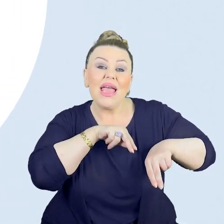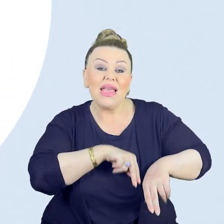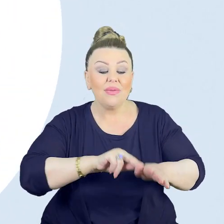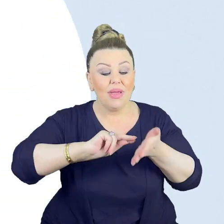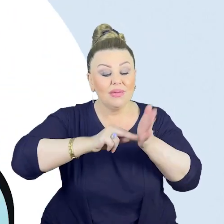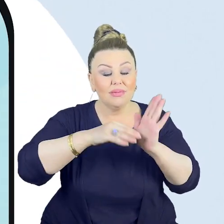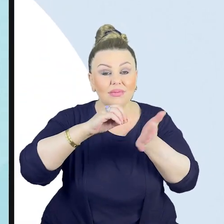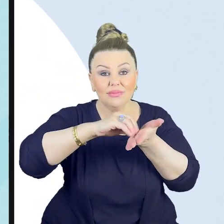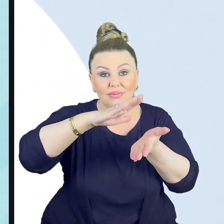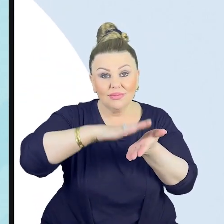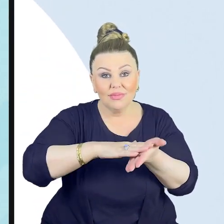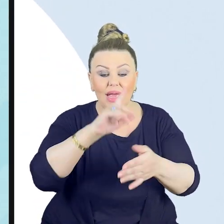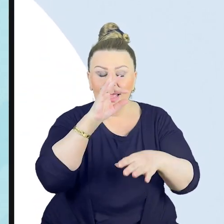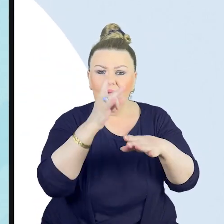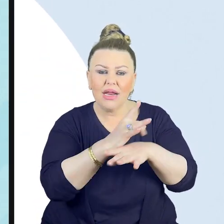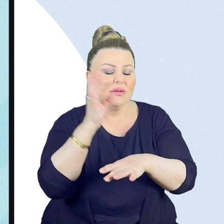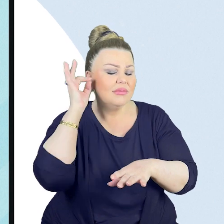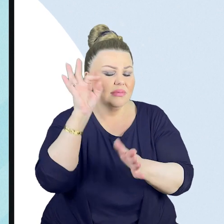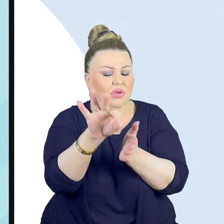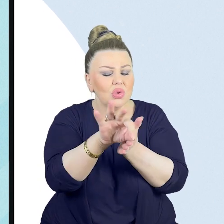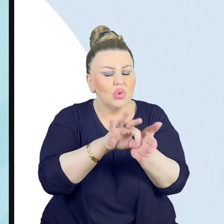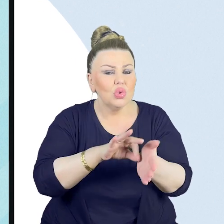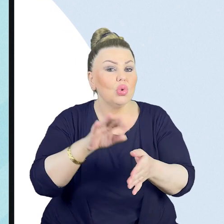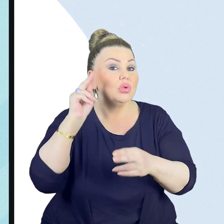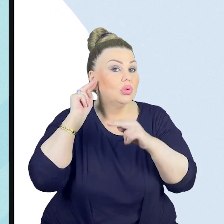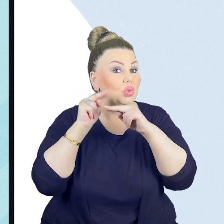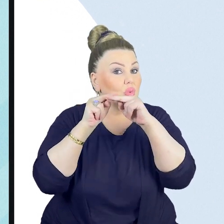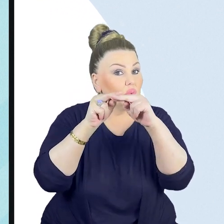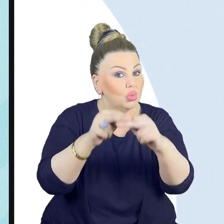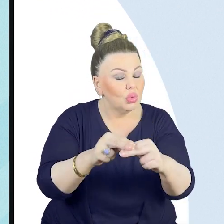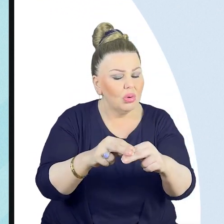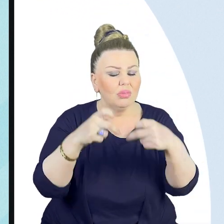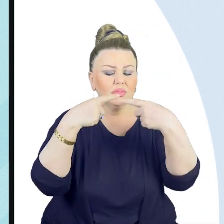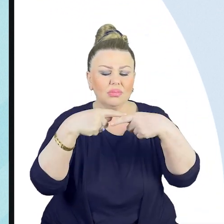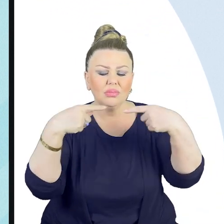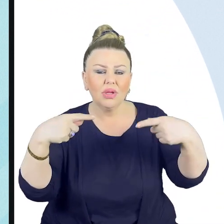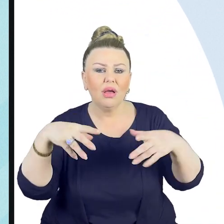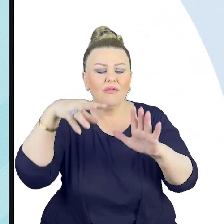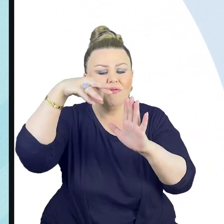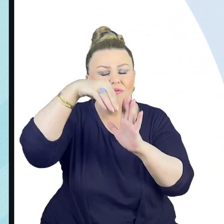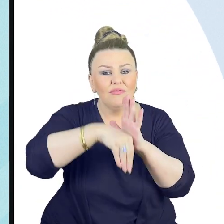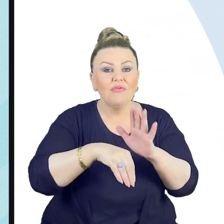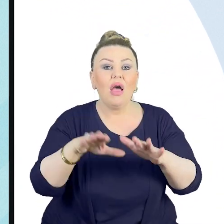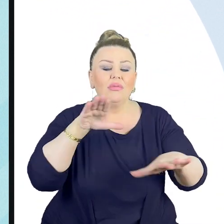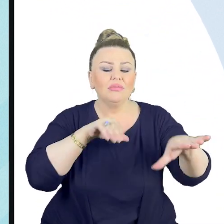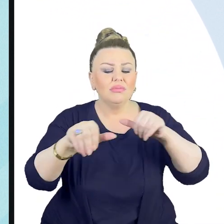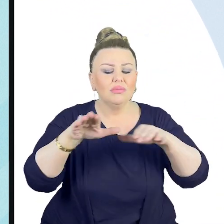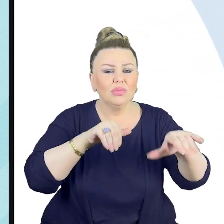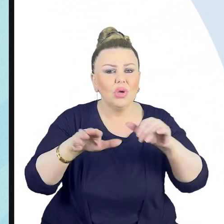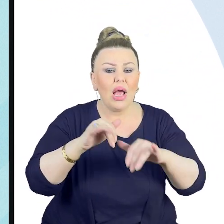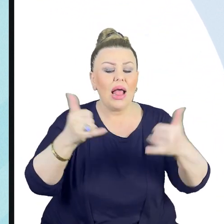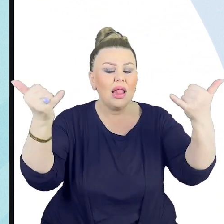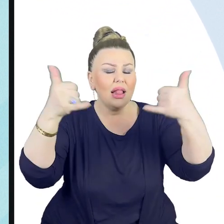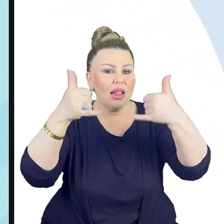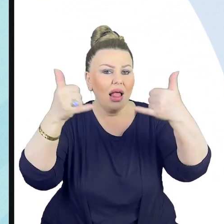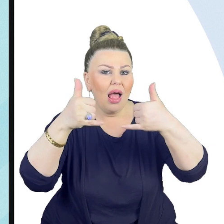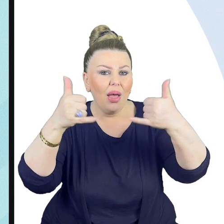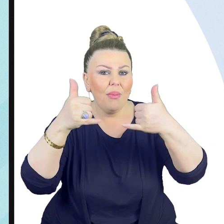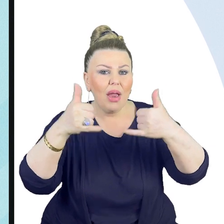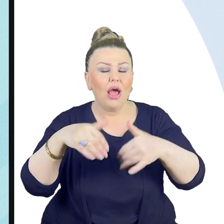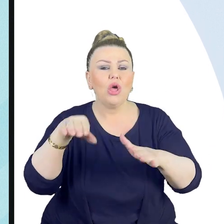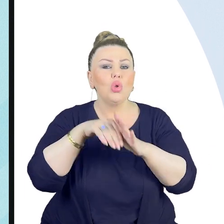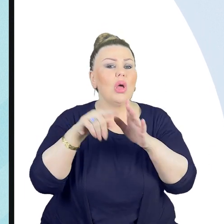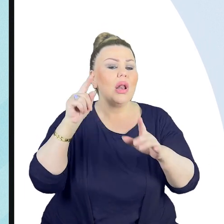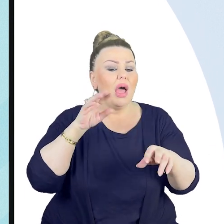Xidmətlər zərfində ilkin səhiyyə, təcili tibbi yardım, ambulator, stasiyonar, fizioterapiya, laboratoriya,